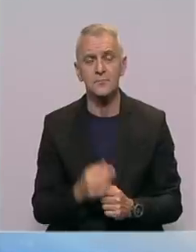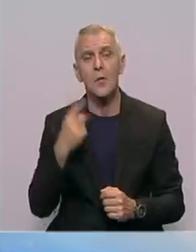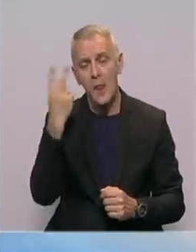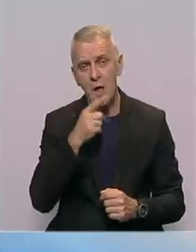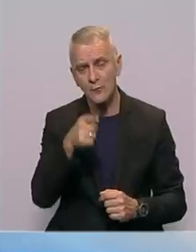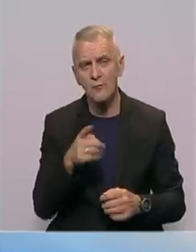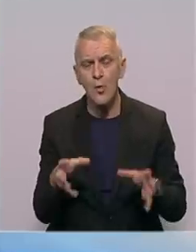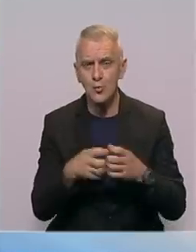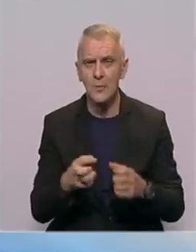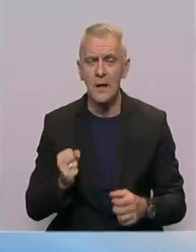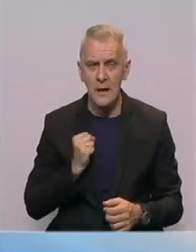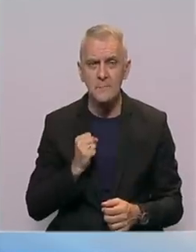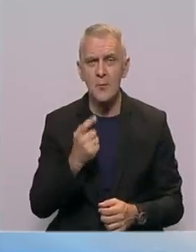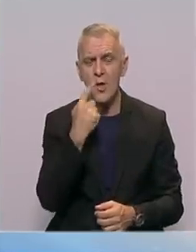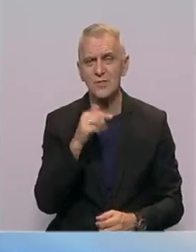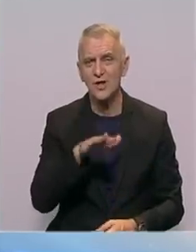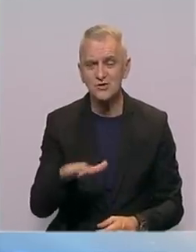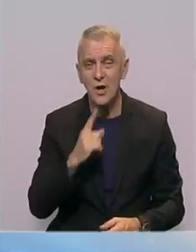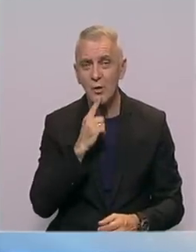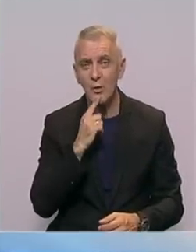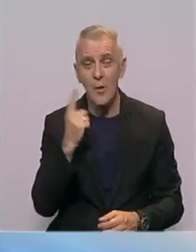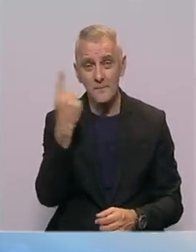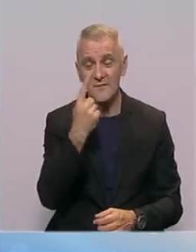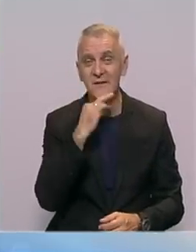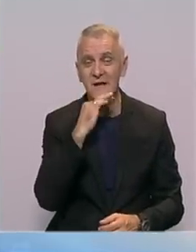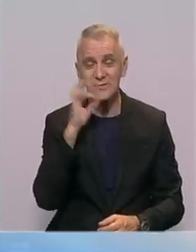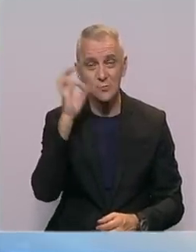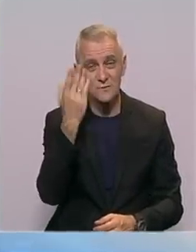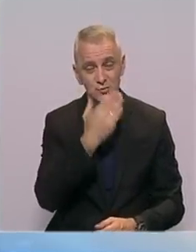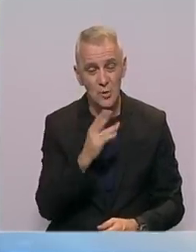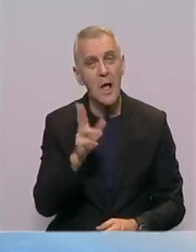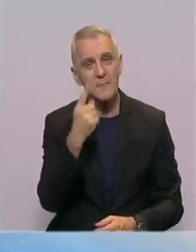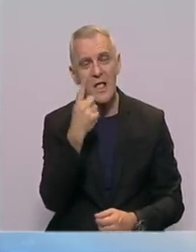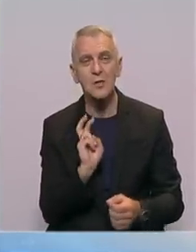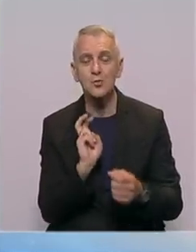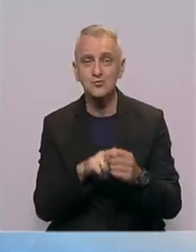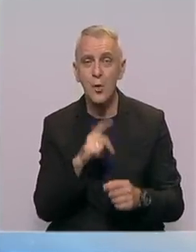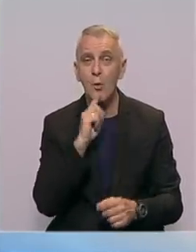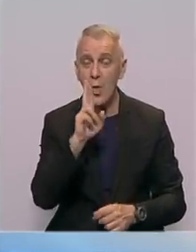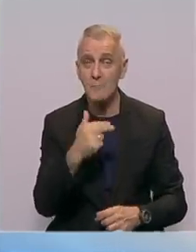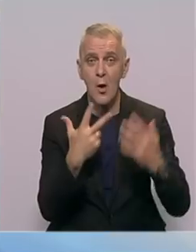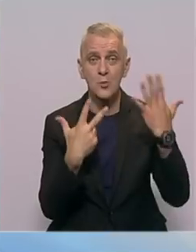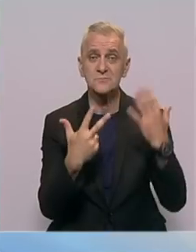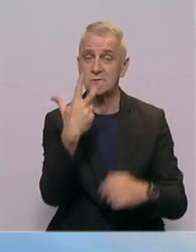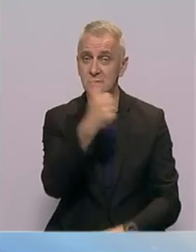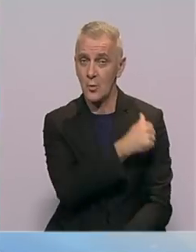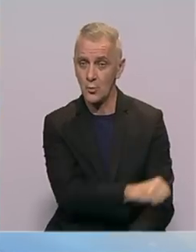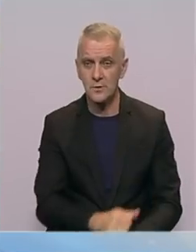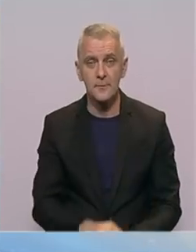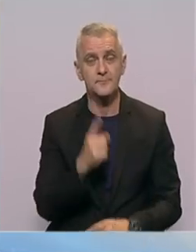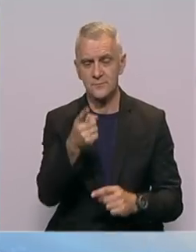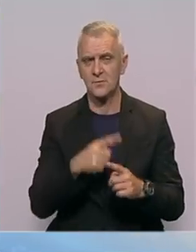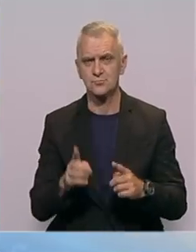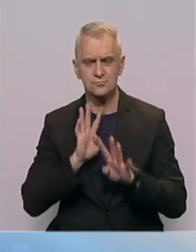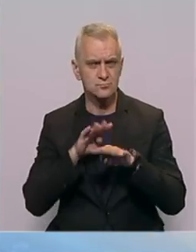ovoj grupi imamo i dječaka koji su prvi razred ostavnoj škola, a imamo jednog učesnika koji ima 83 godine. U sklopu